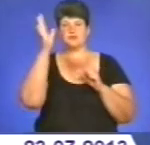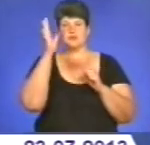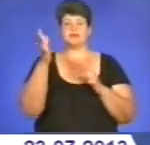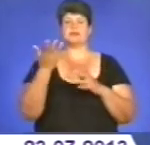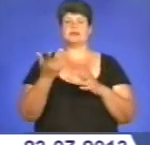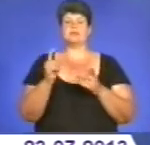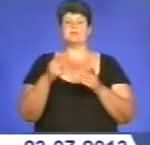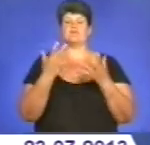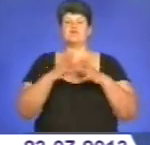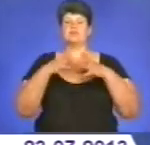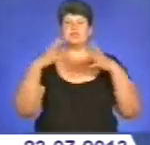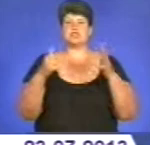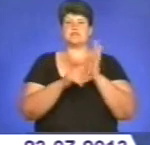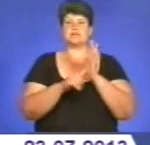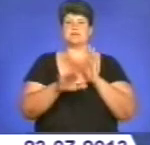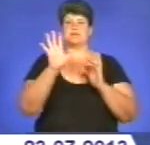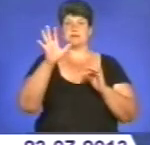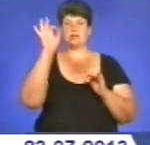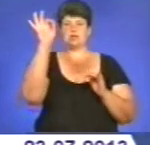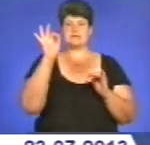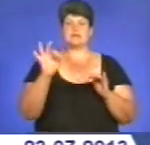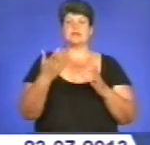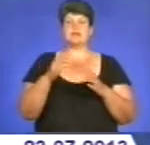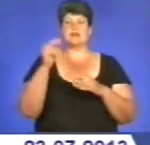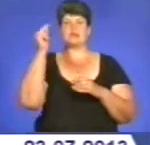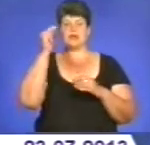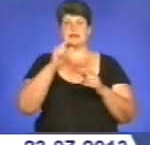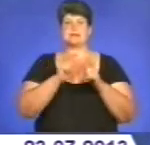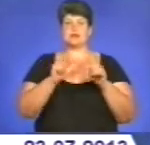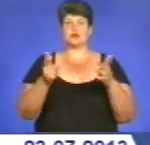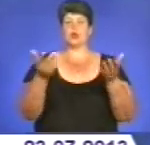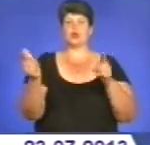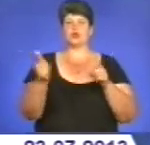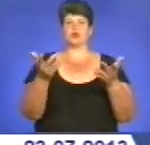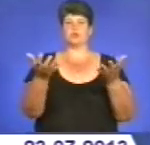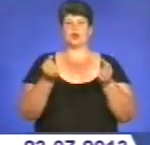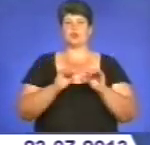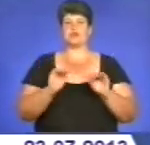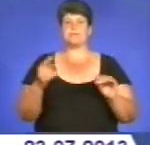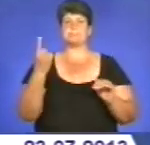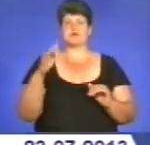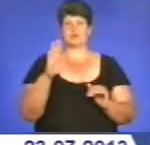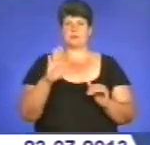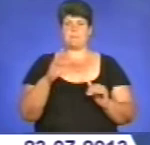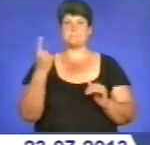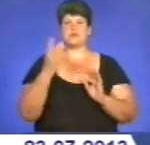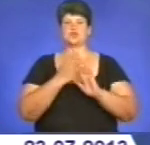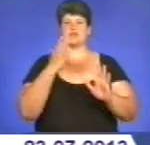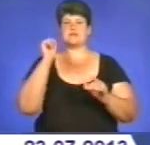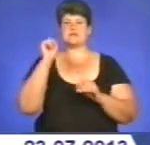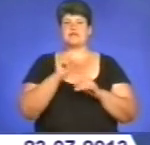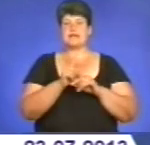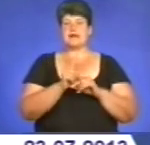більше 65% навчальних закладів готові до прийому дітей 1 вересня. Першочергове завдання